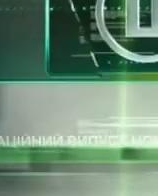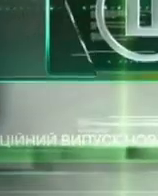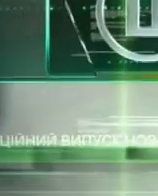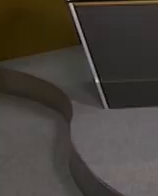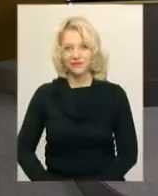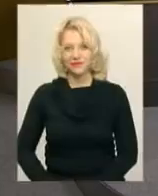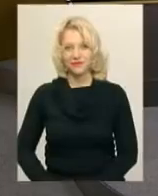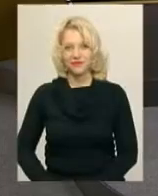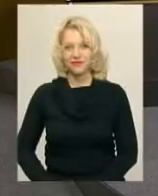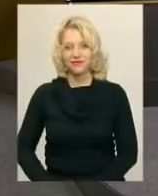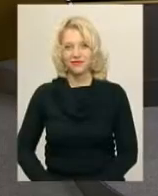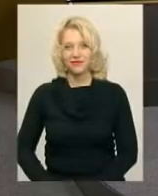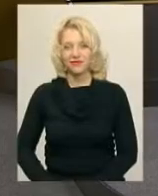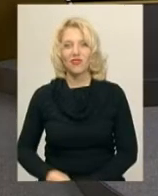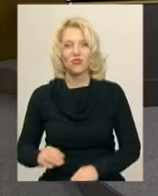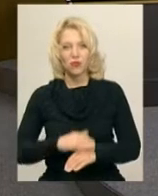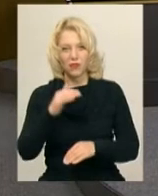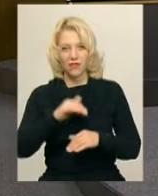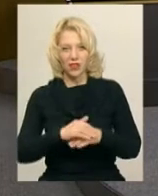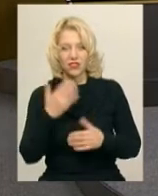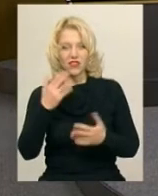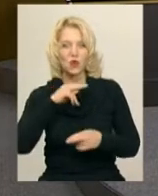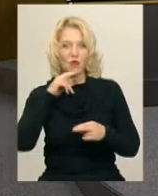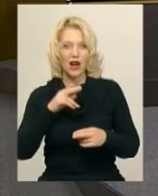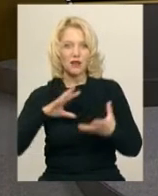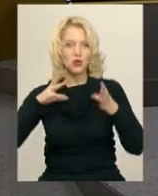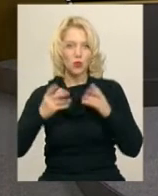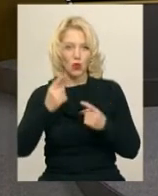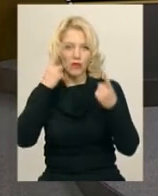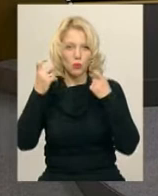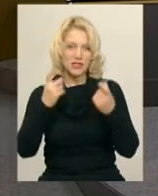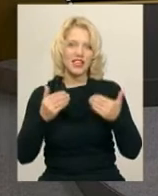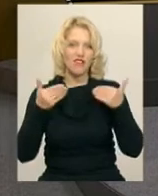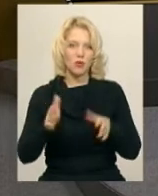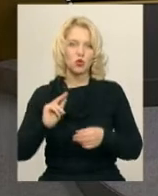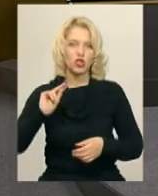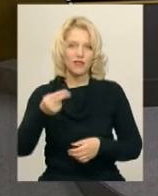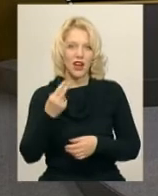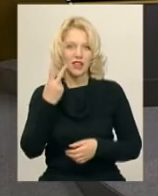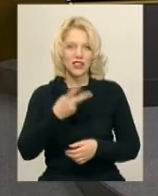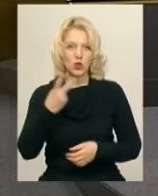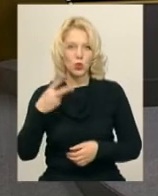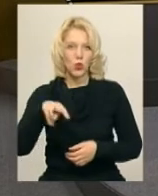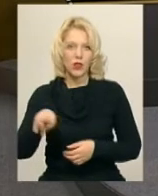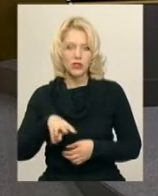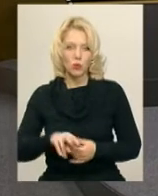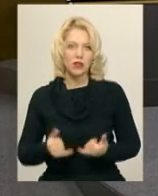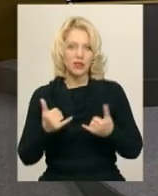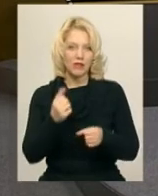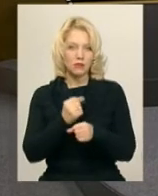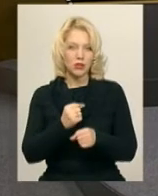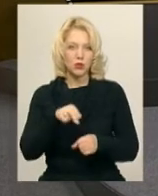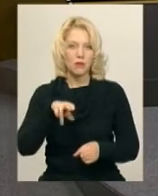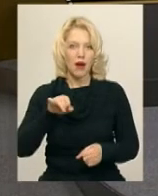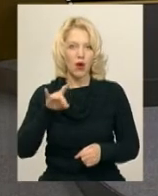Музика Доброго вечора! До вашої уваги підсумковий інформаційний випуск четверга, 22 листопада. Стодій ведуча